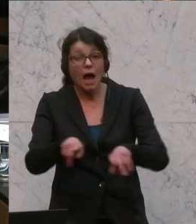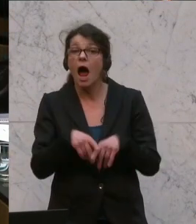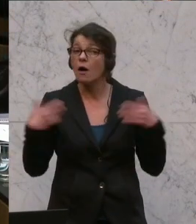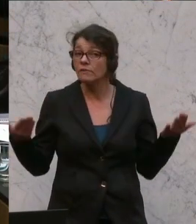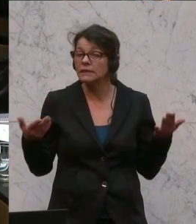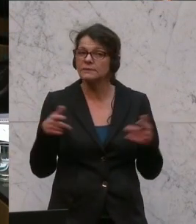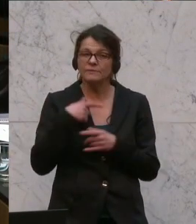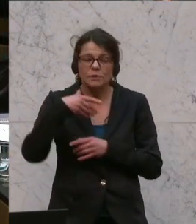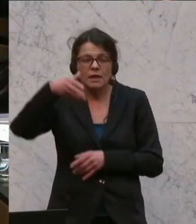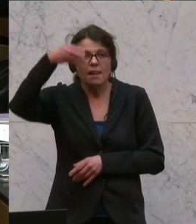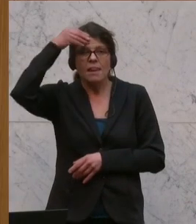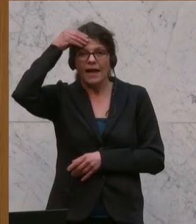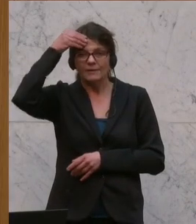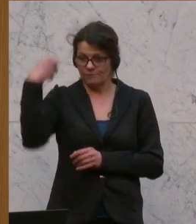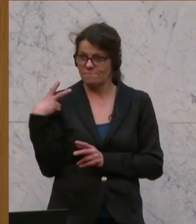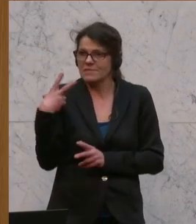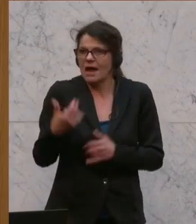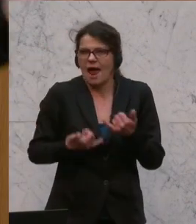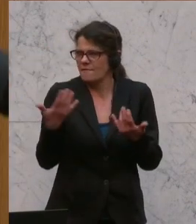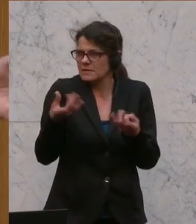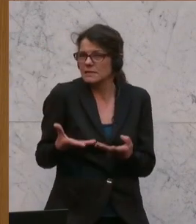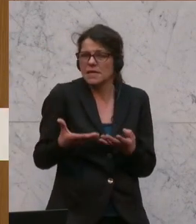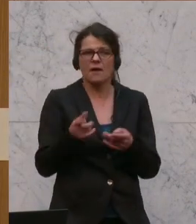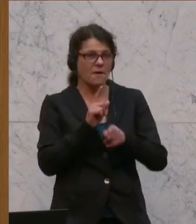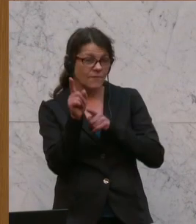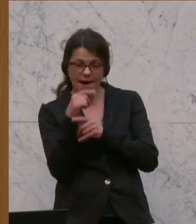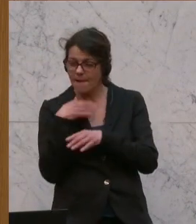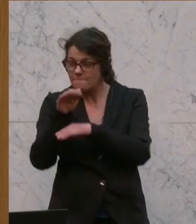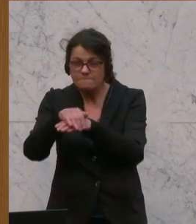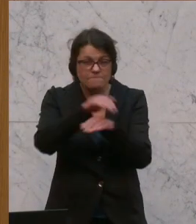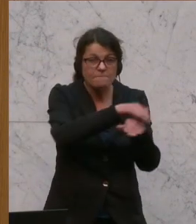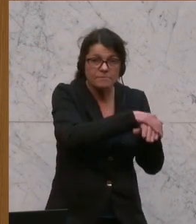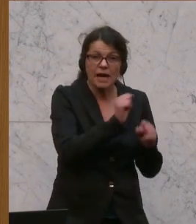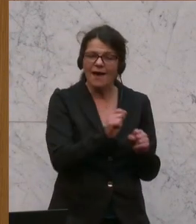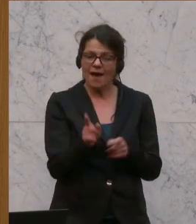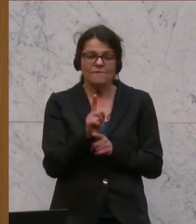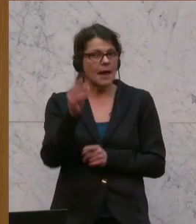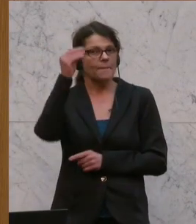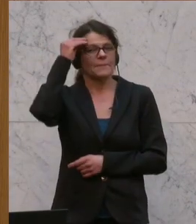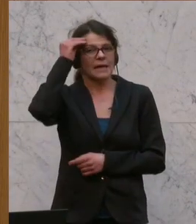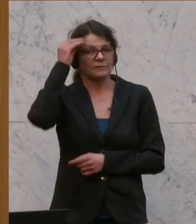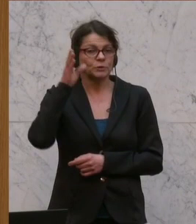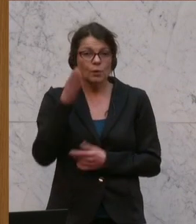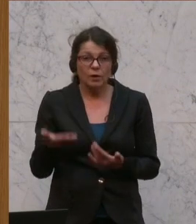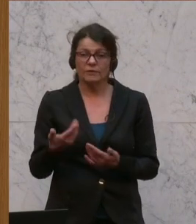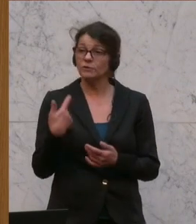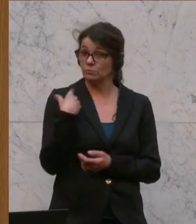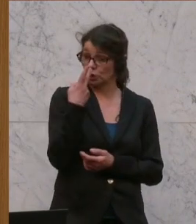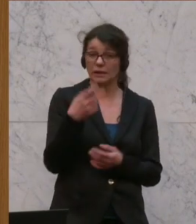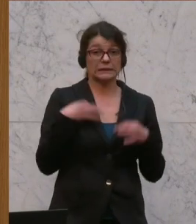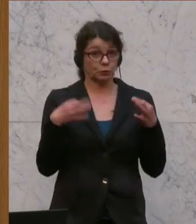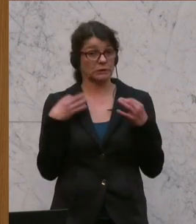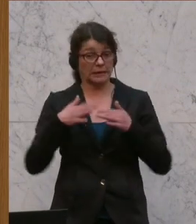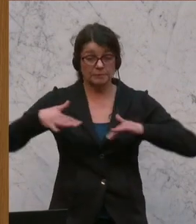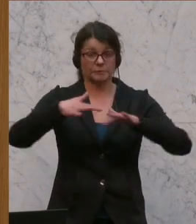eben das Learning aus diesen drei Jahren. Eben die Fehler zu identifizieren, aus diesen Fehlern zu lernen, dafür zu sorgen, dass unser Gesundheitswesen,